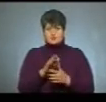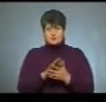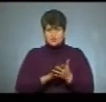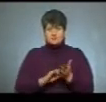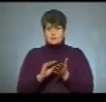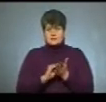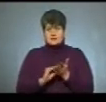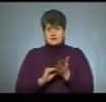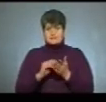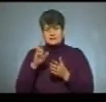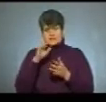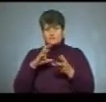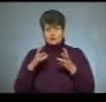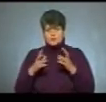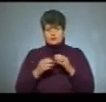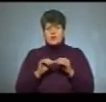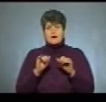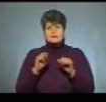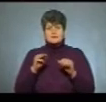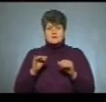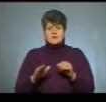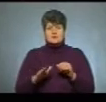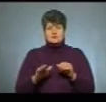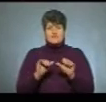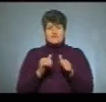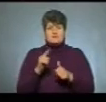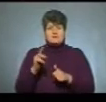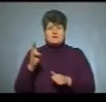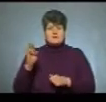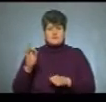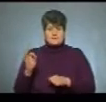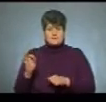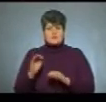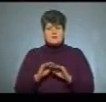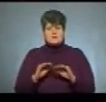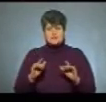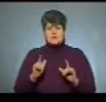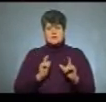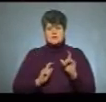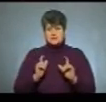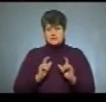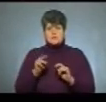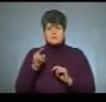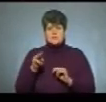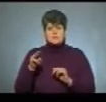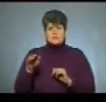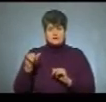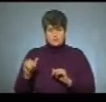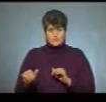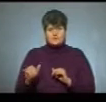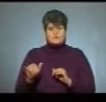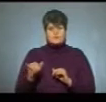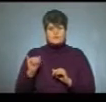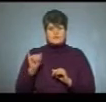складати державну підсумкову атестацію у формі зовнішнього незалежного оцінювання учні та студенти професійно-технічної освіти